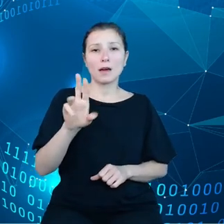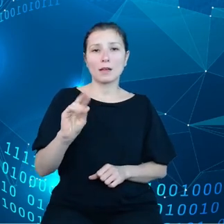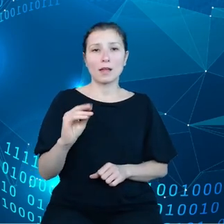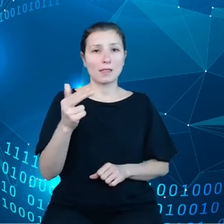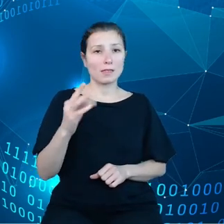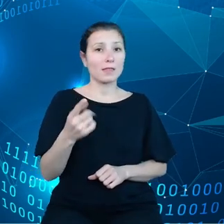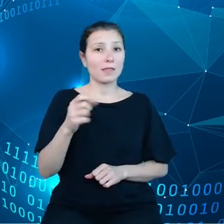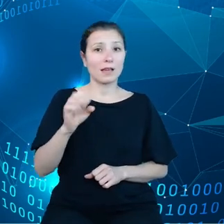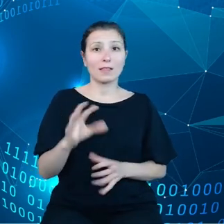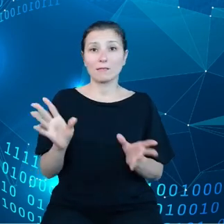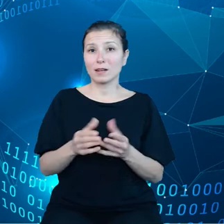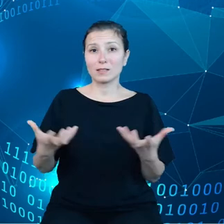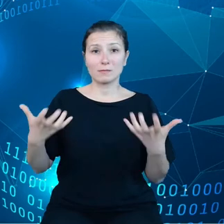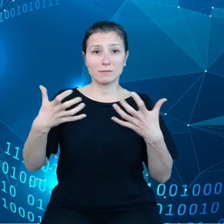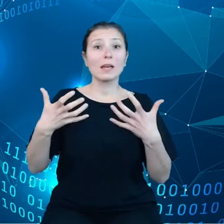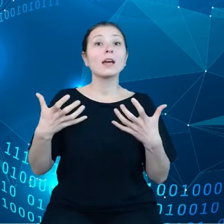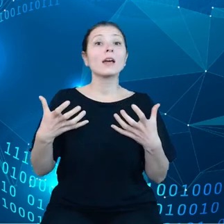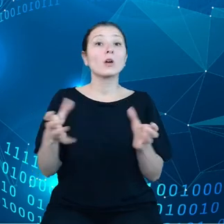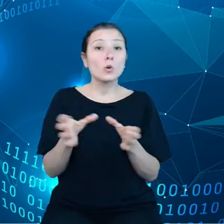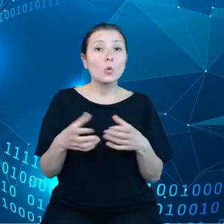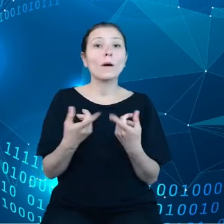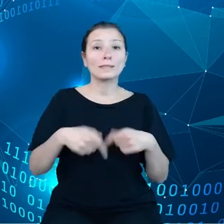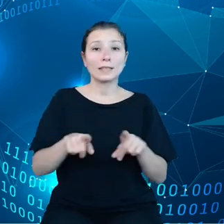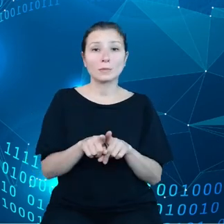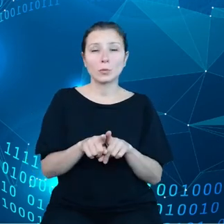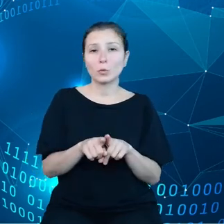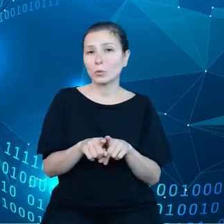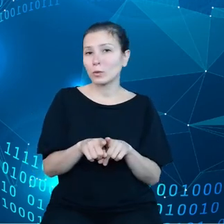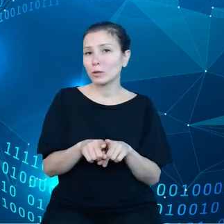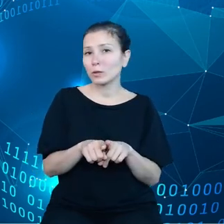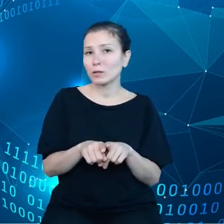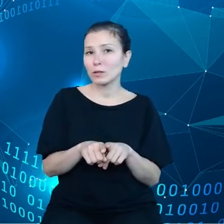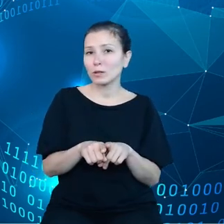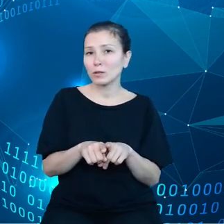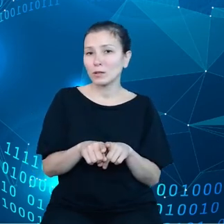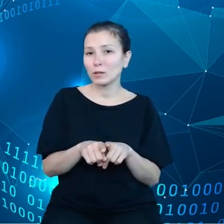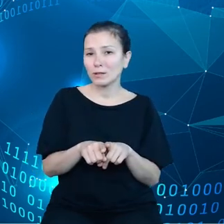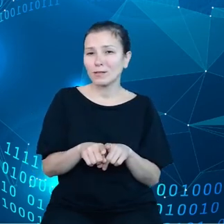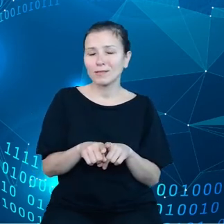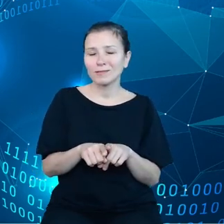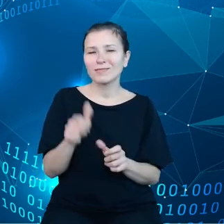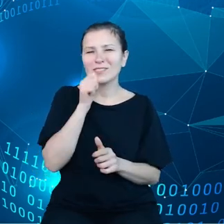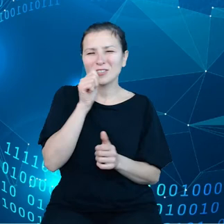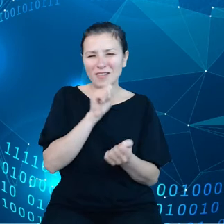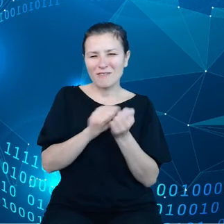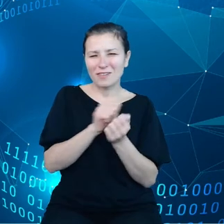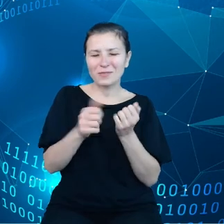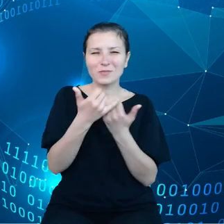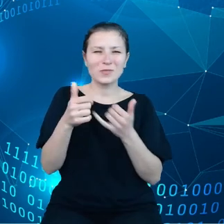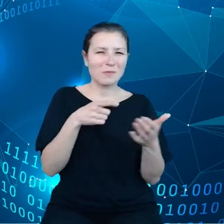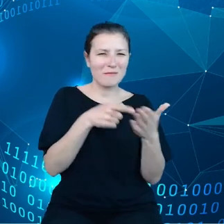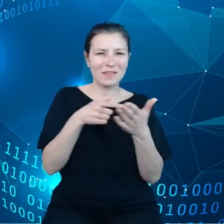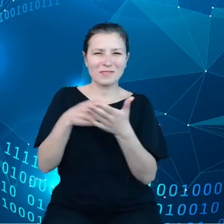oj, przepraszam bardzo, i razem z zespołem mierzymy się codziennie z wyzwaniami, o których dzisiaj